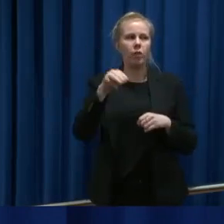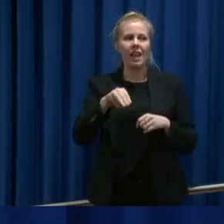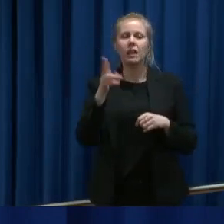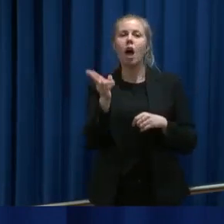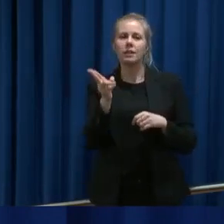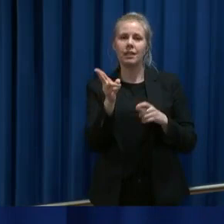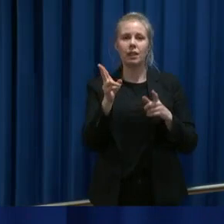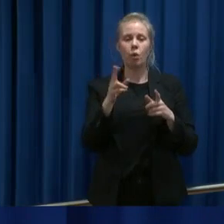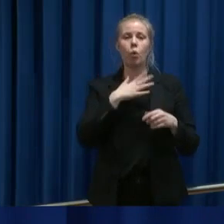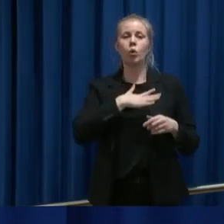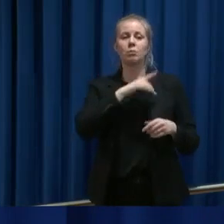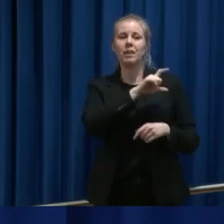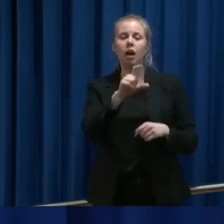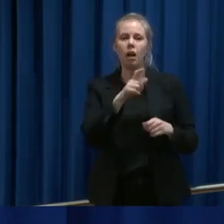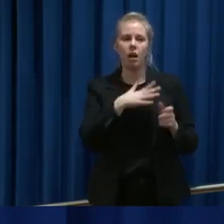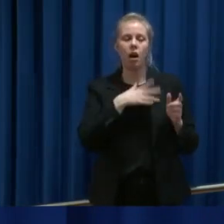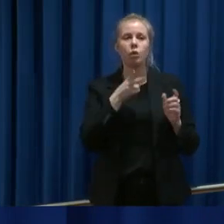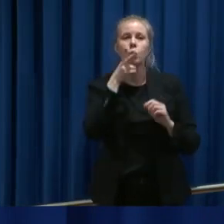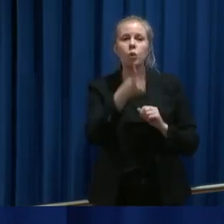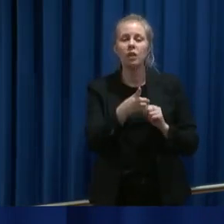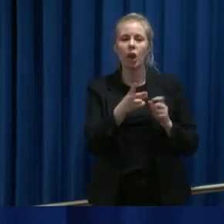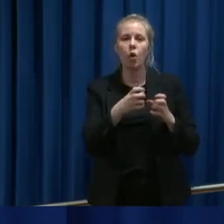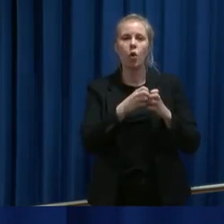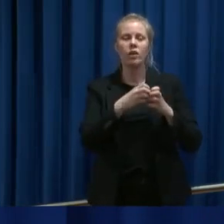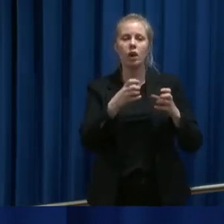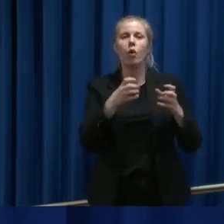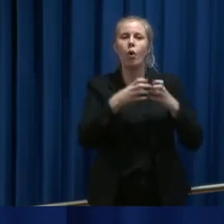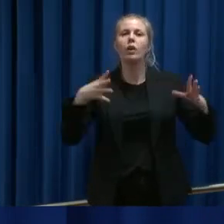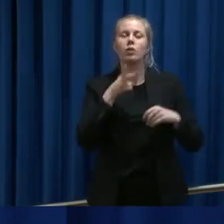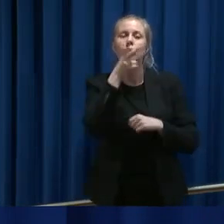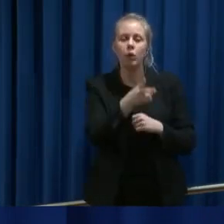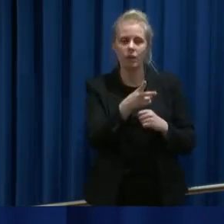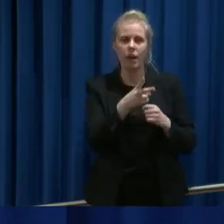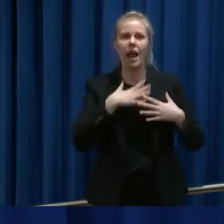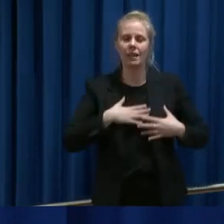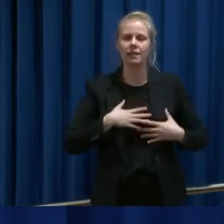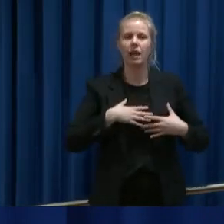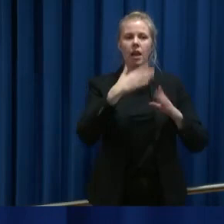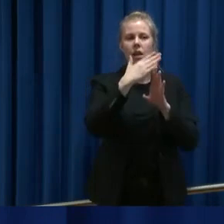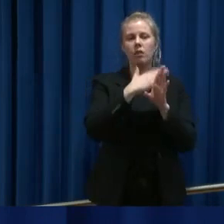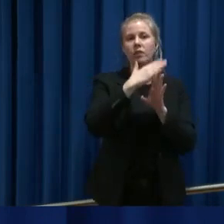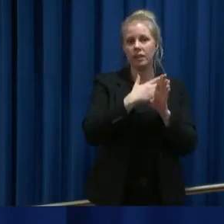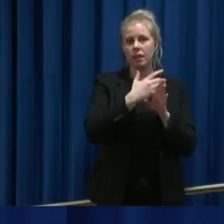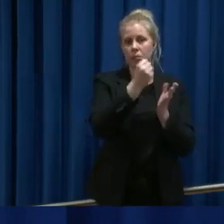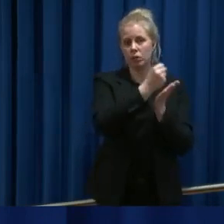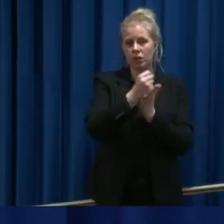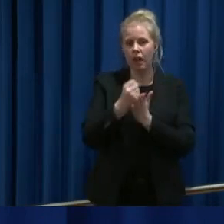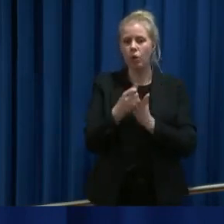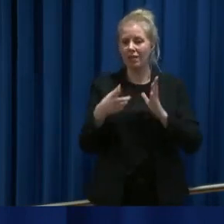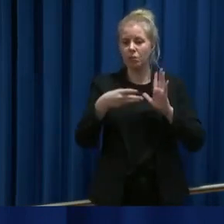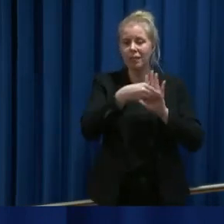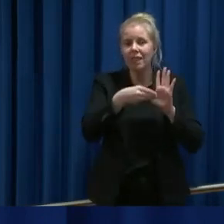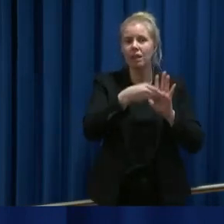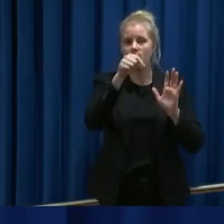200 høyt kvalifisert helsepersonell til det offentlige og bidrar både med utstyr og